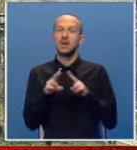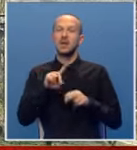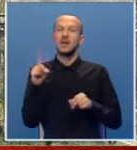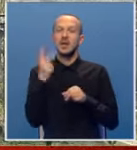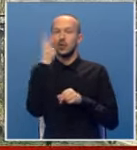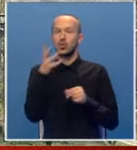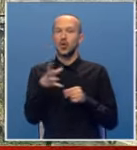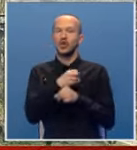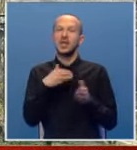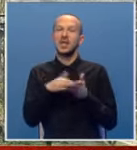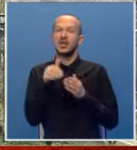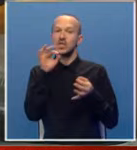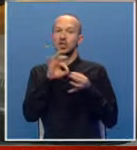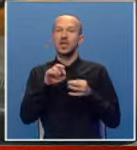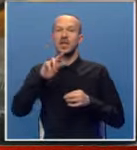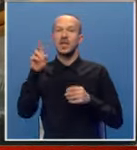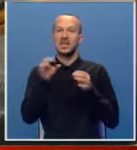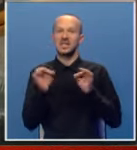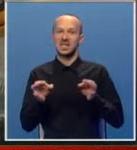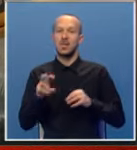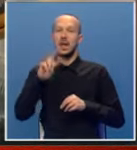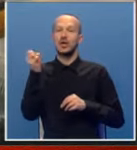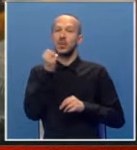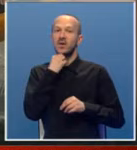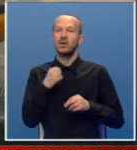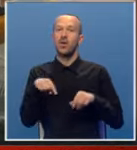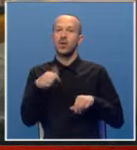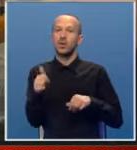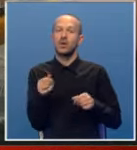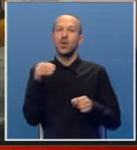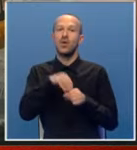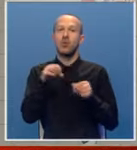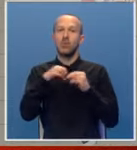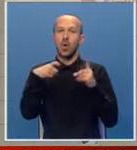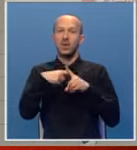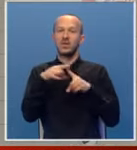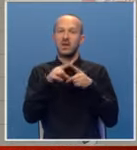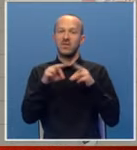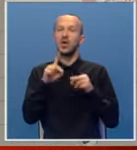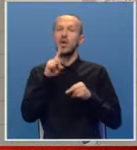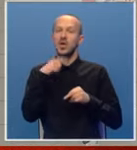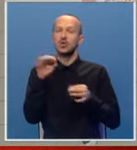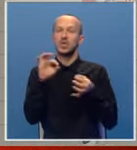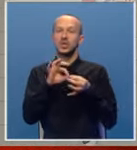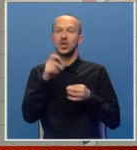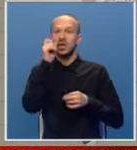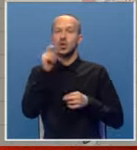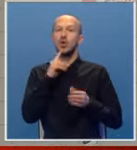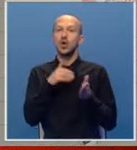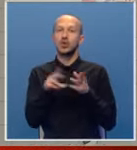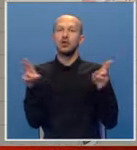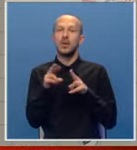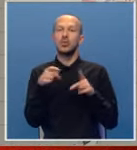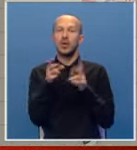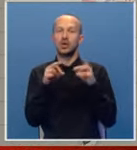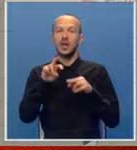neracionalnu potrošu energije i zaštitila energetski sistem, elektroprivreda je od ove godine uvela blok tarife kojima su, kažu, zaštićeni građani koji troše